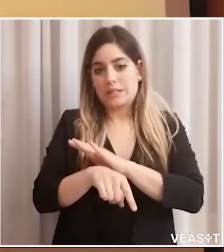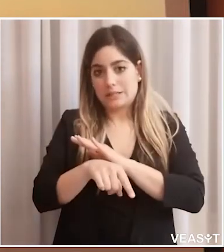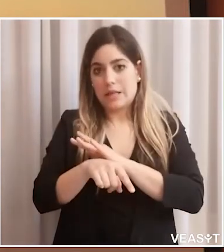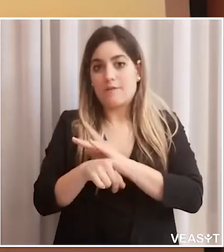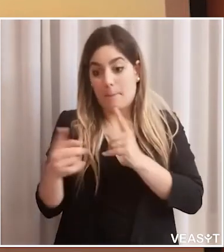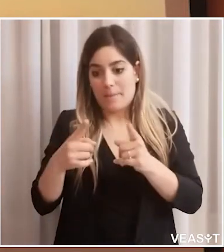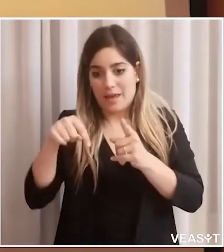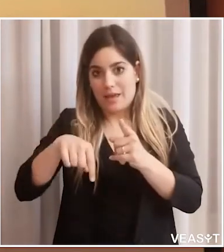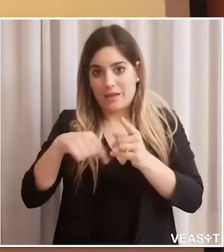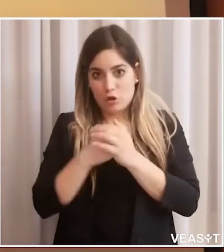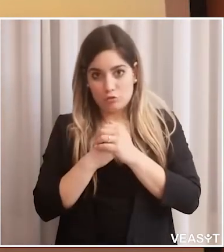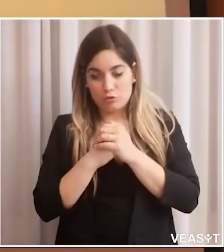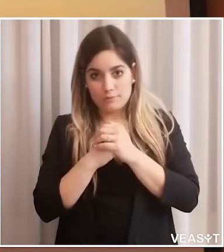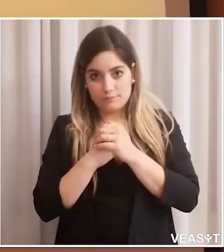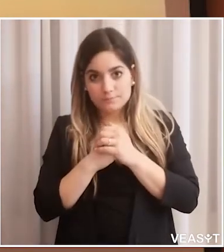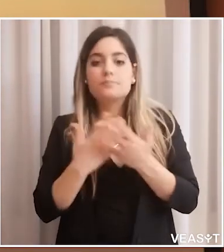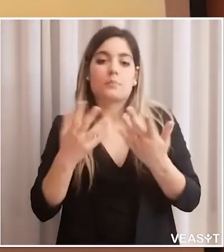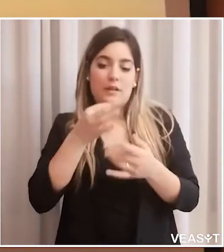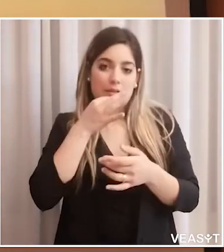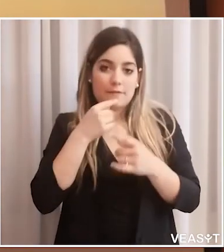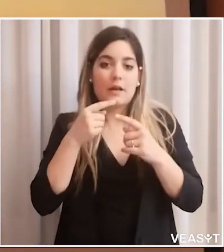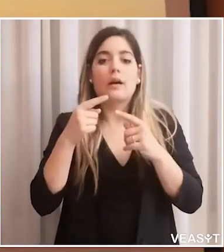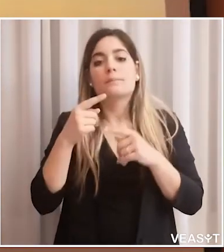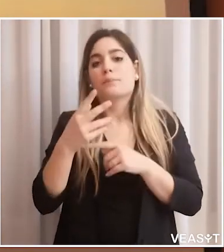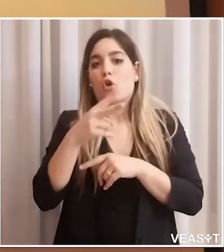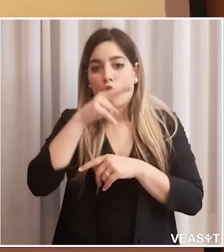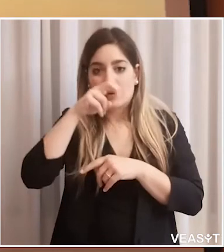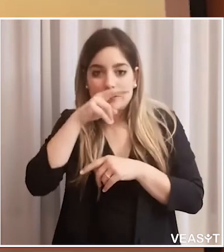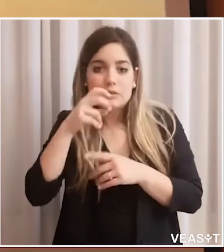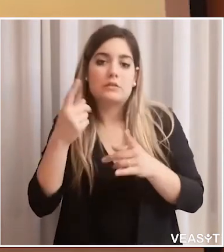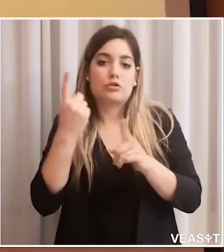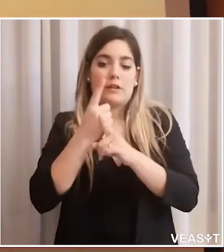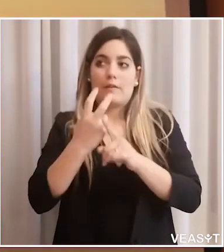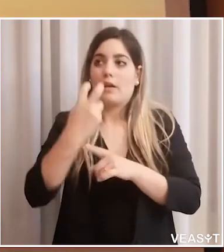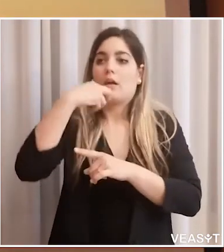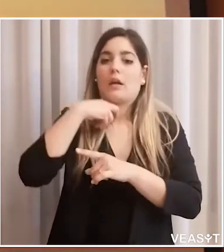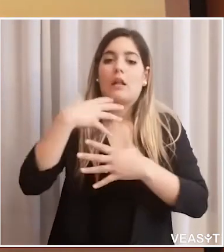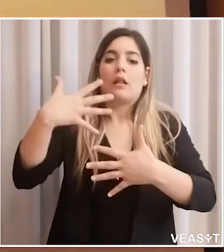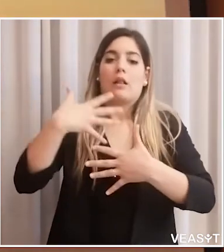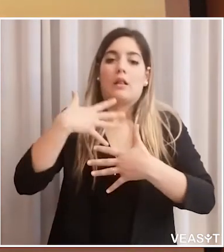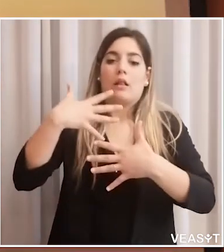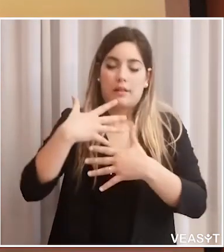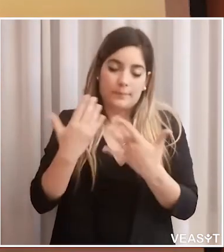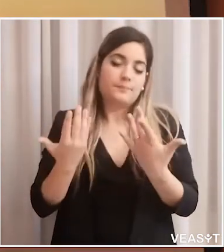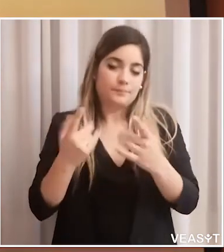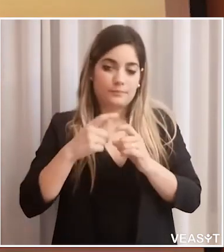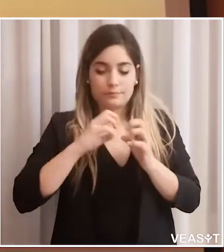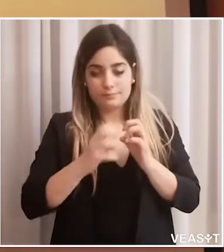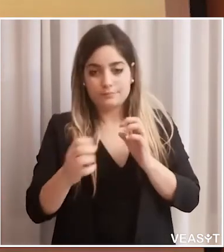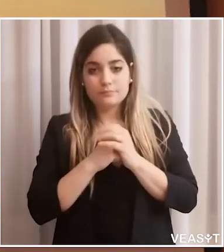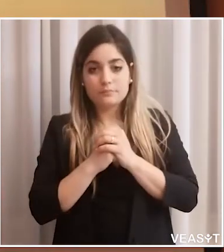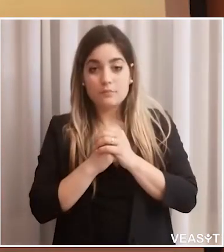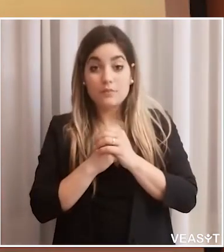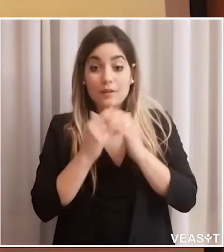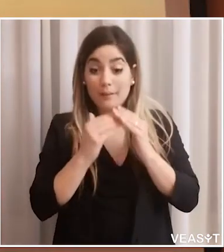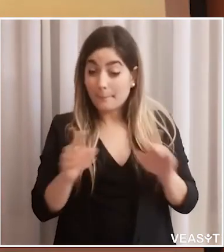che hanno avuto le patologie più gravi in questo periodo, quindi pazienti tra personizzati, in